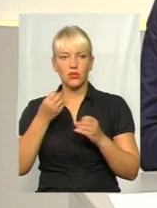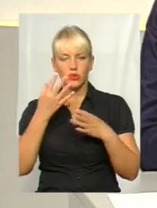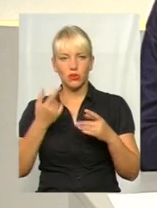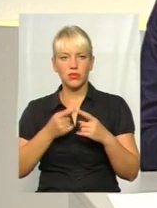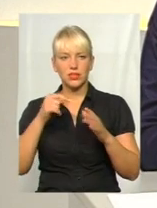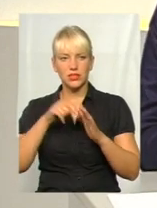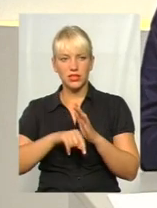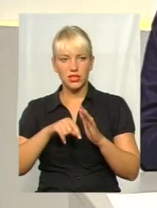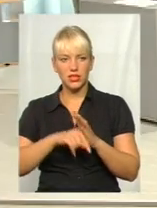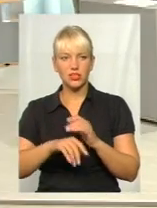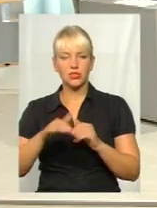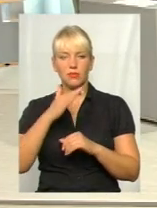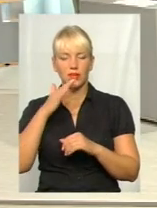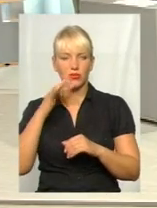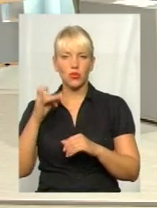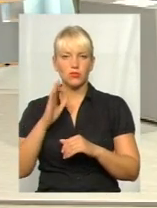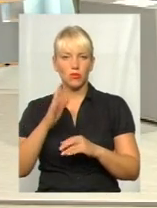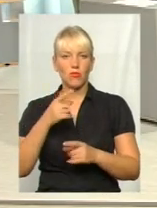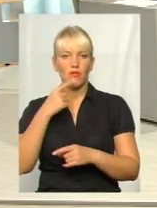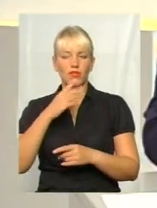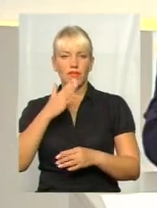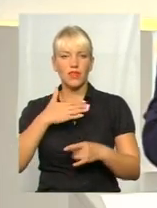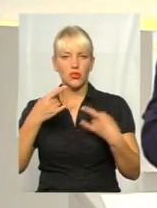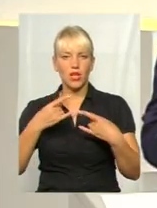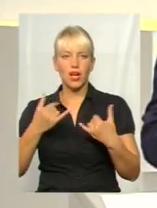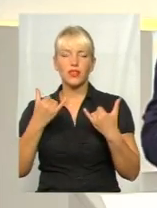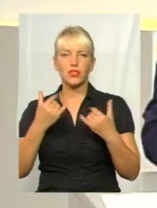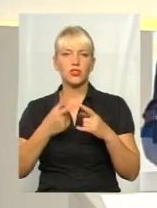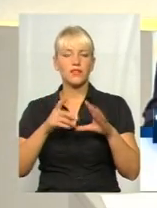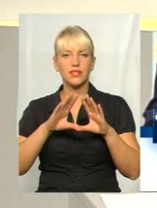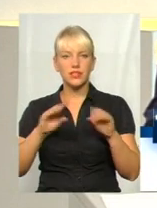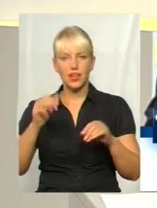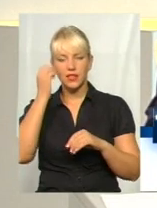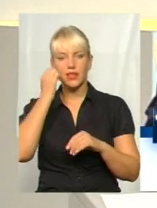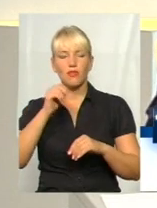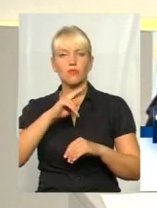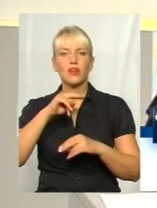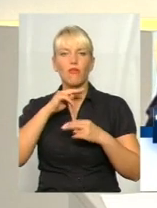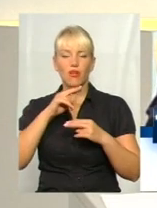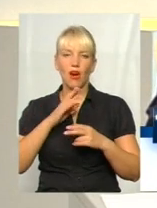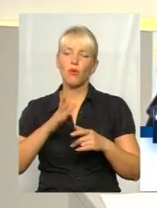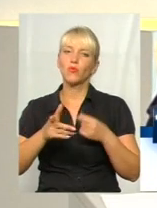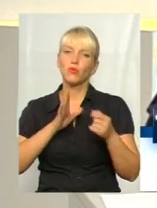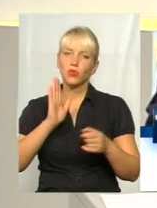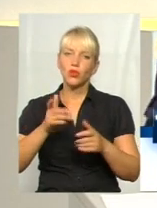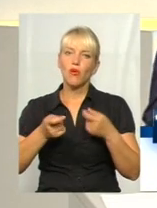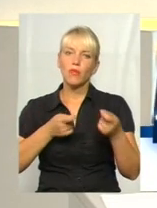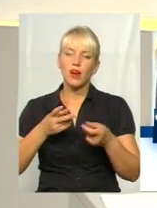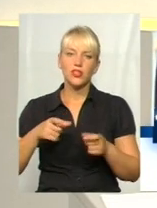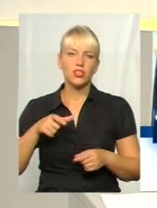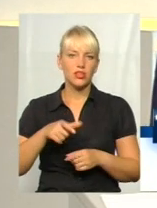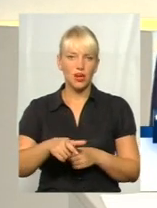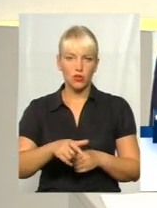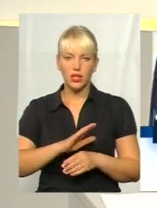цю тему ми ще не один раз піднімемо у нашому ефірі. А на сьогодні це все. Дякуємо за увагу, будьте обережні на дорозі і не